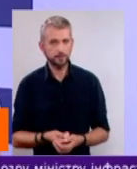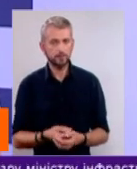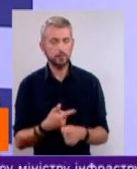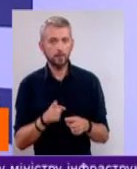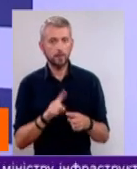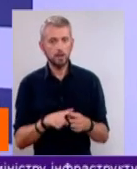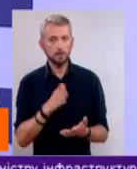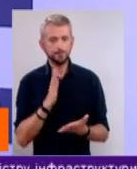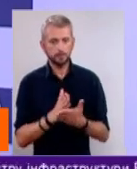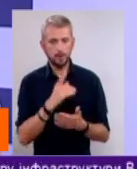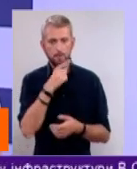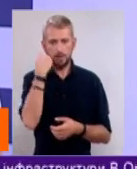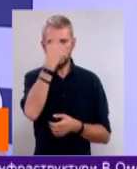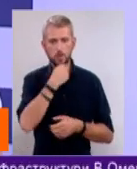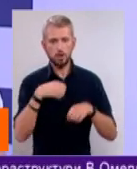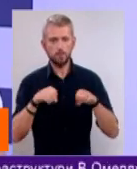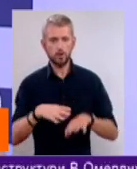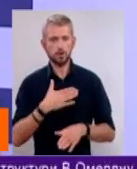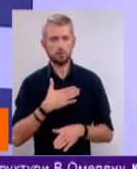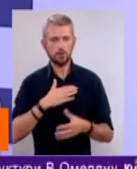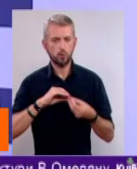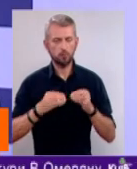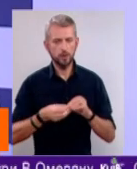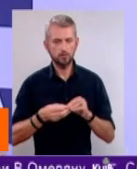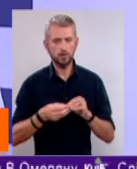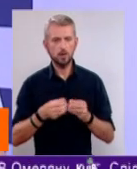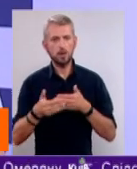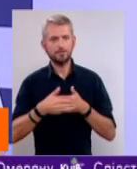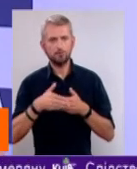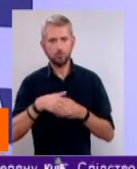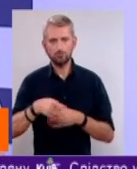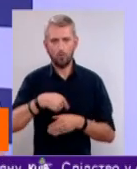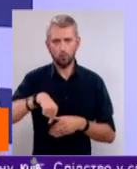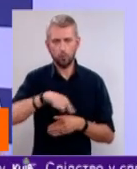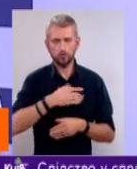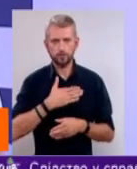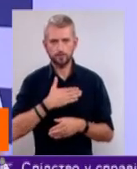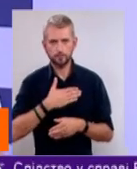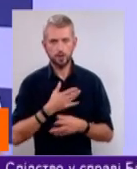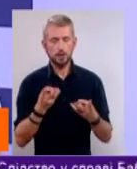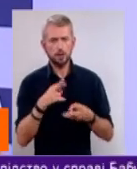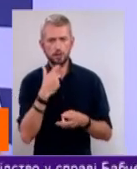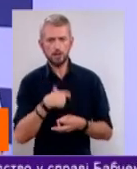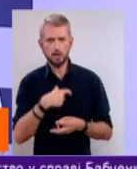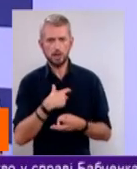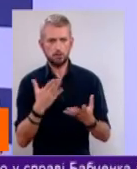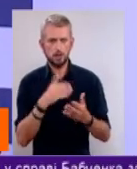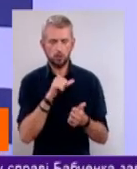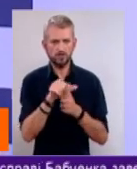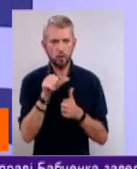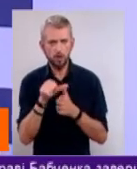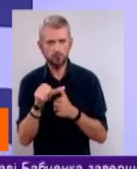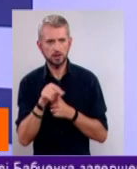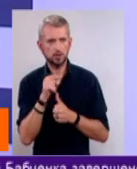є персональне вирішення моїх проблем, мого найближчого там якоїсь оточення. Тому треба для себе якось виокремити